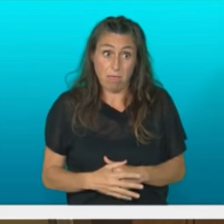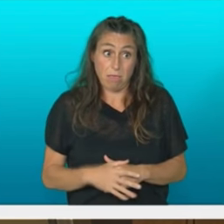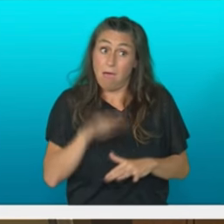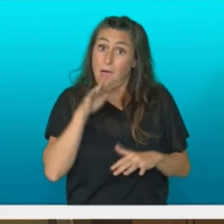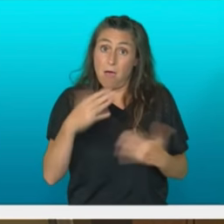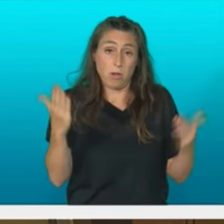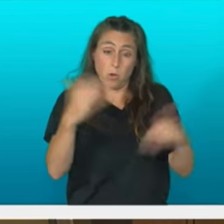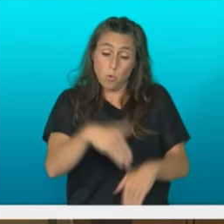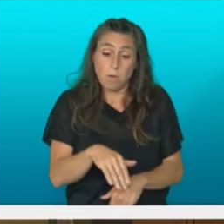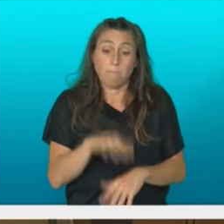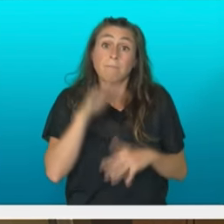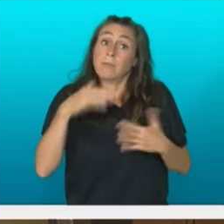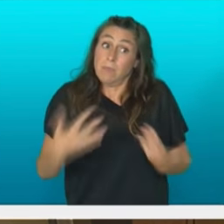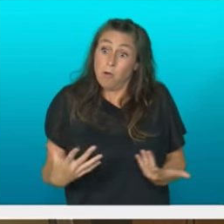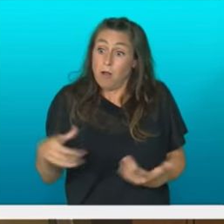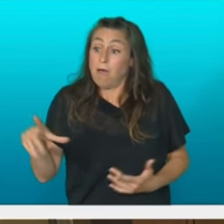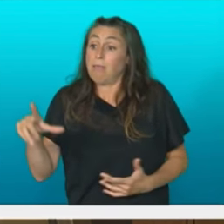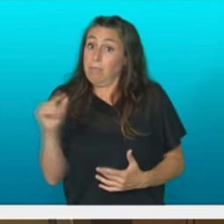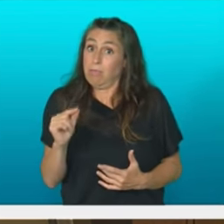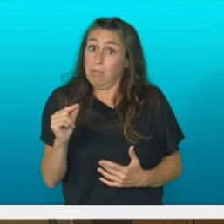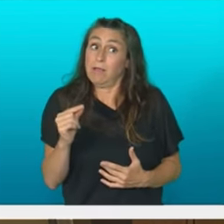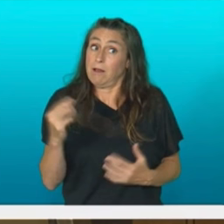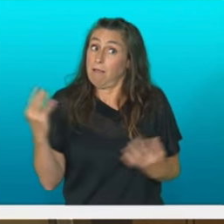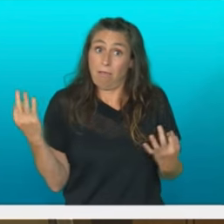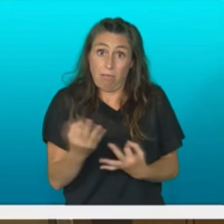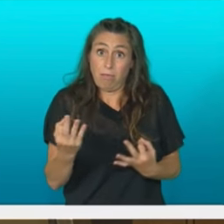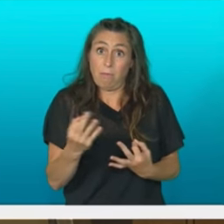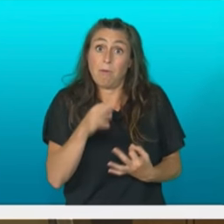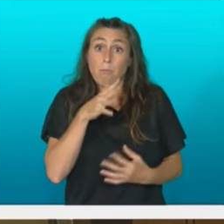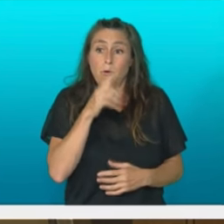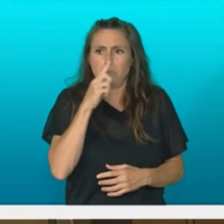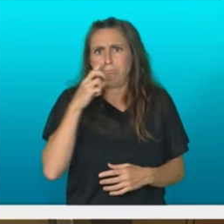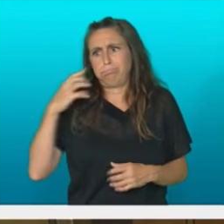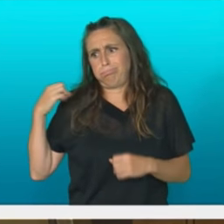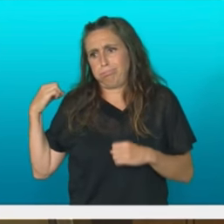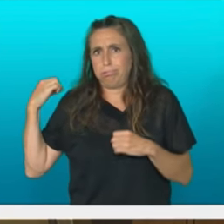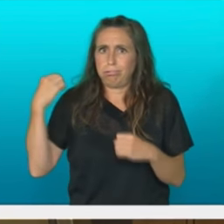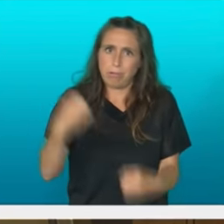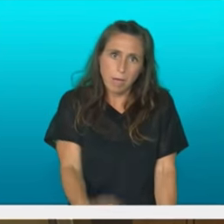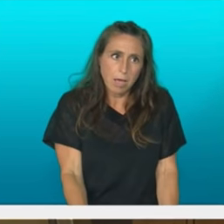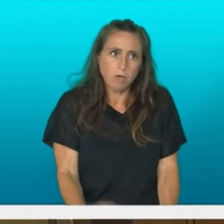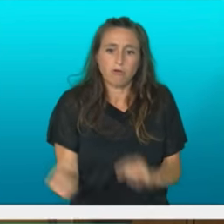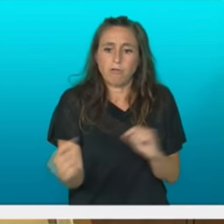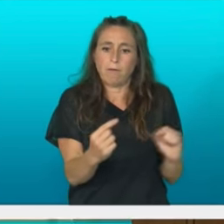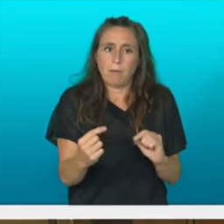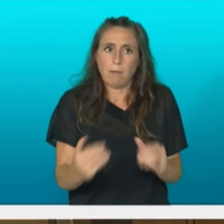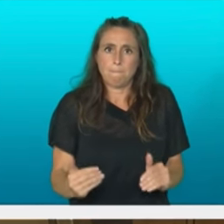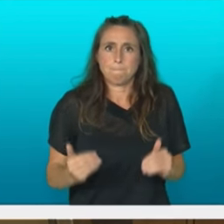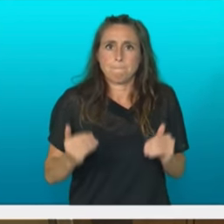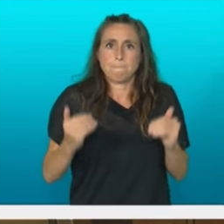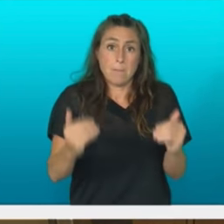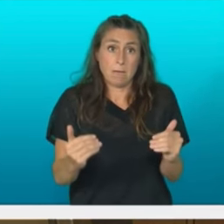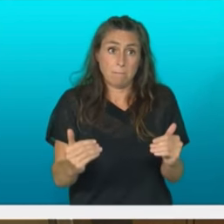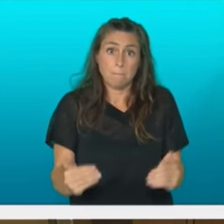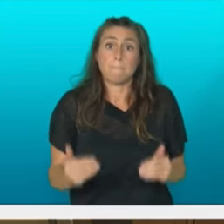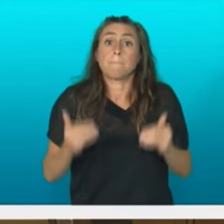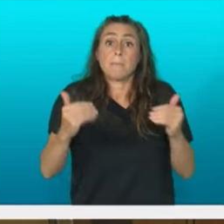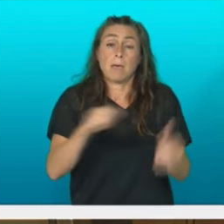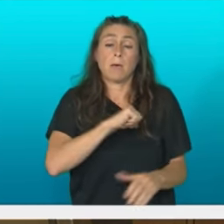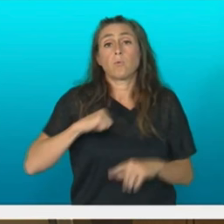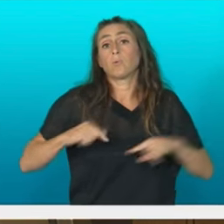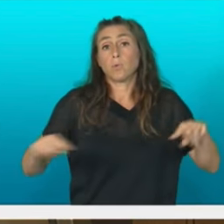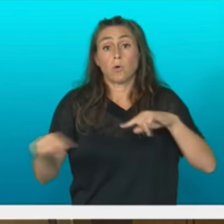hartzeko ordua iritsi da urteak dara matzagu debatea atzeratzen autogobernuan